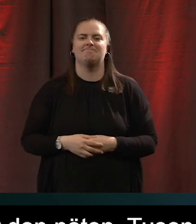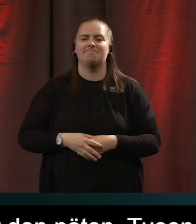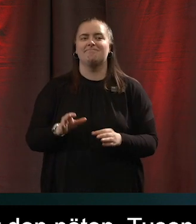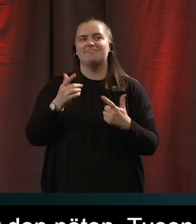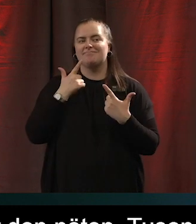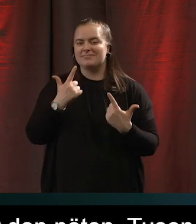tack så här tack här tack här